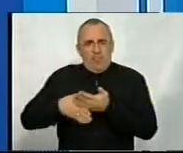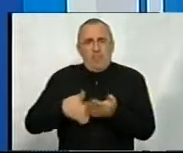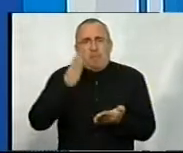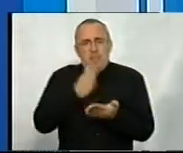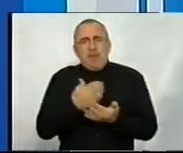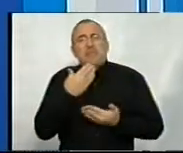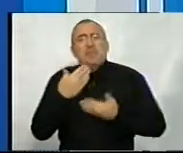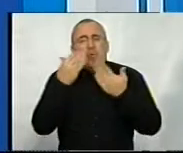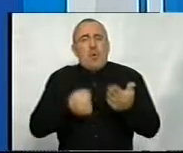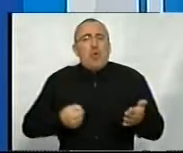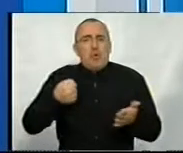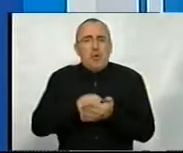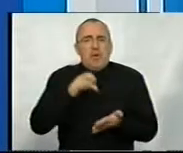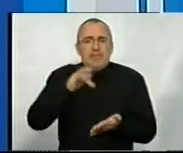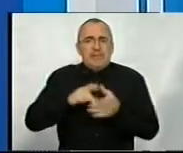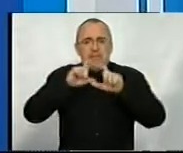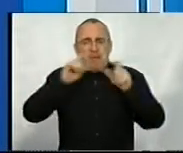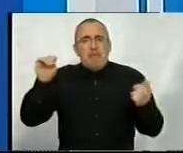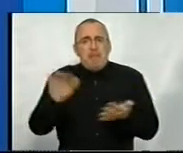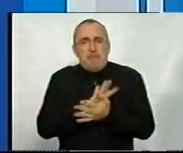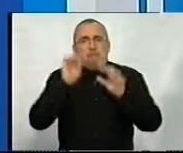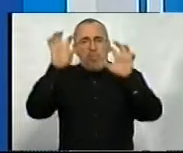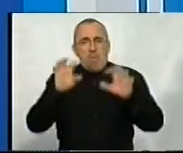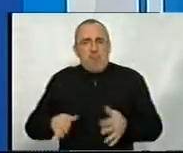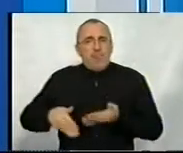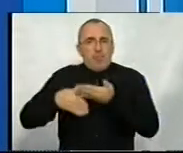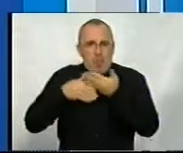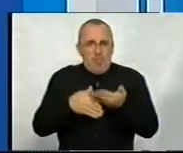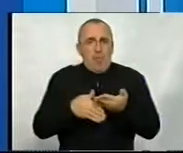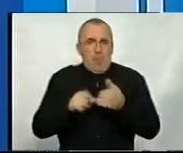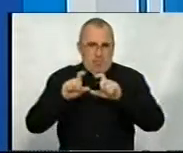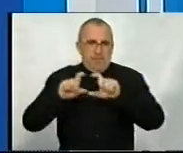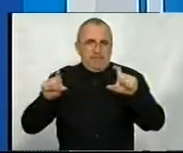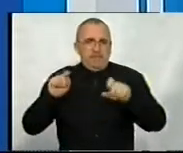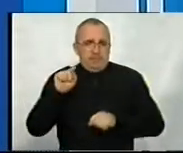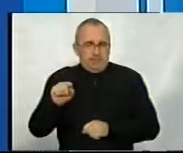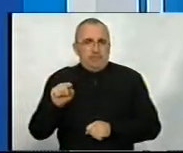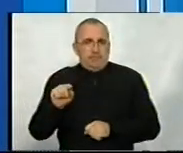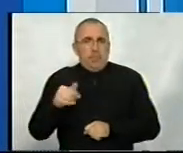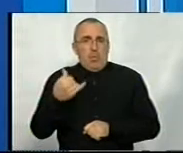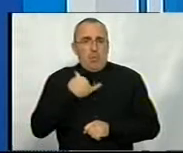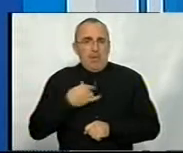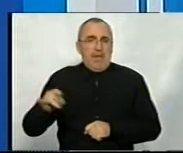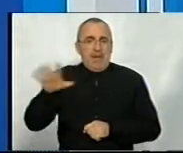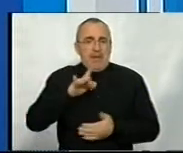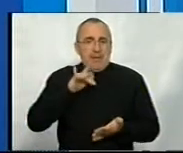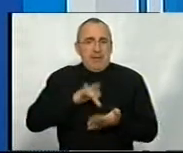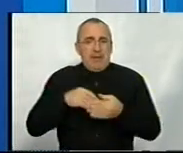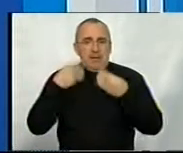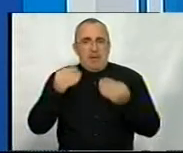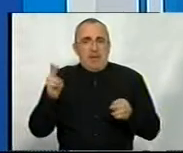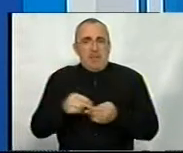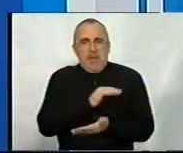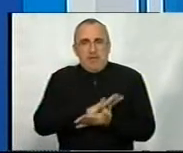право звернутися до центрів безоплатної правової допомоги. У нас регіональний центр знадання